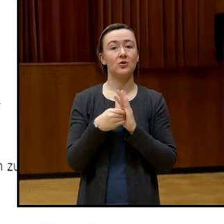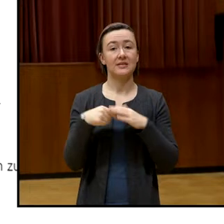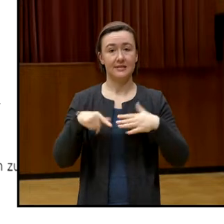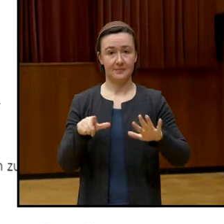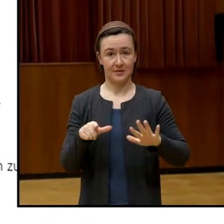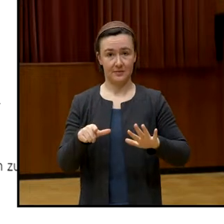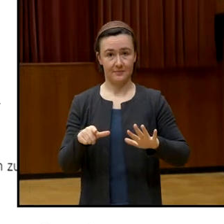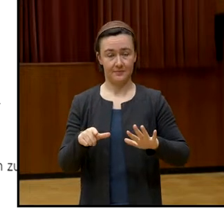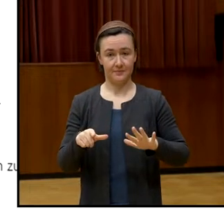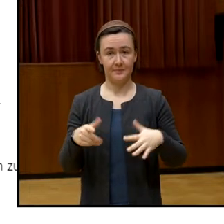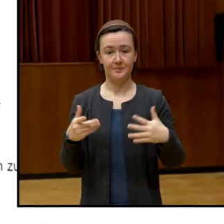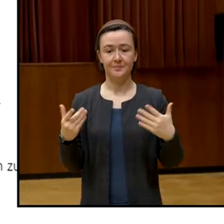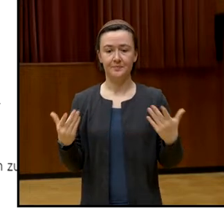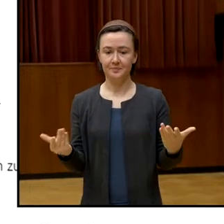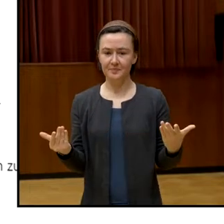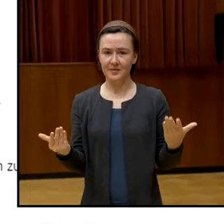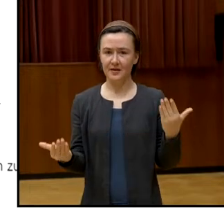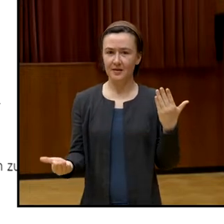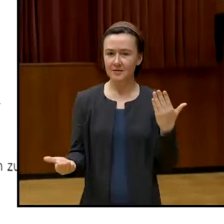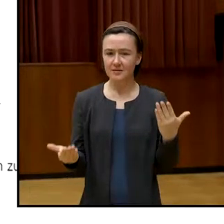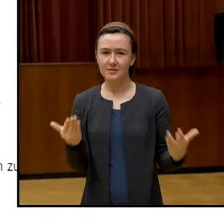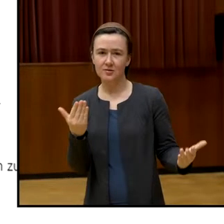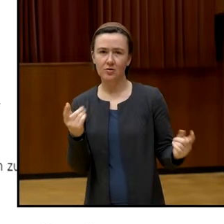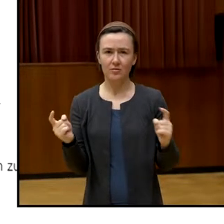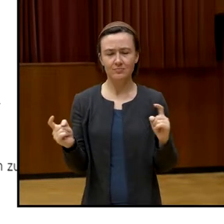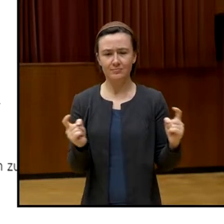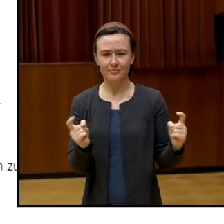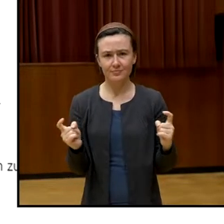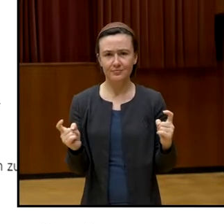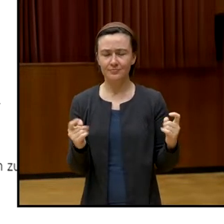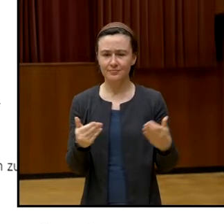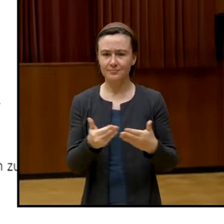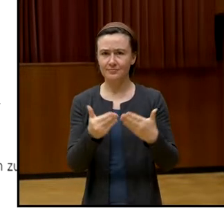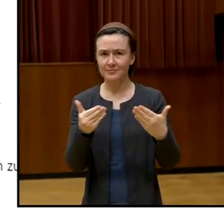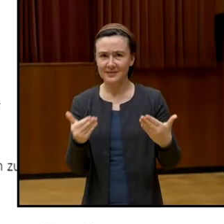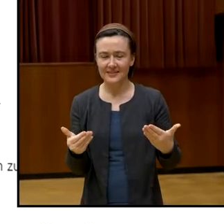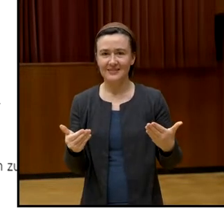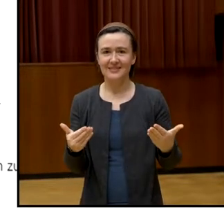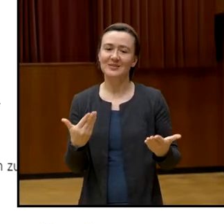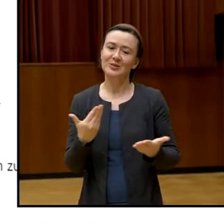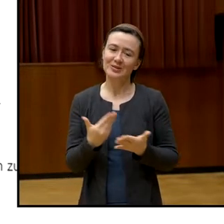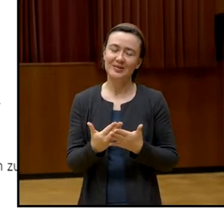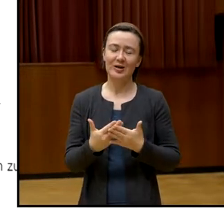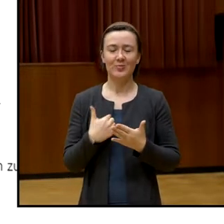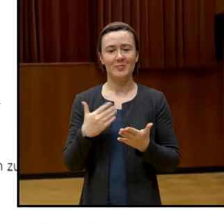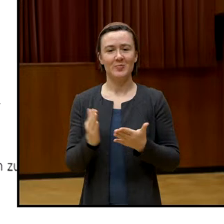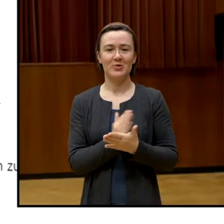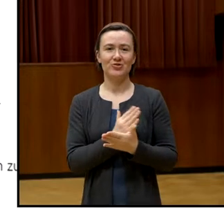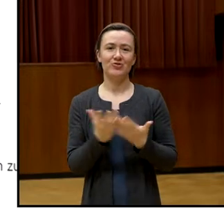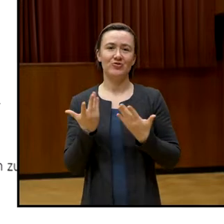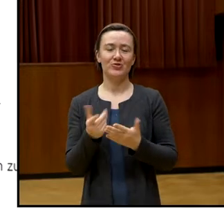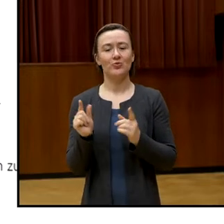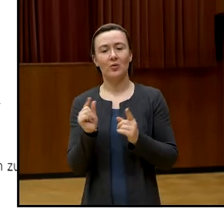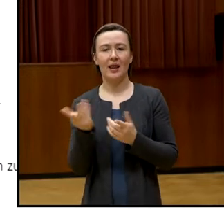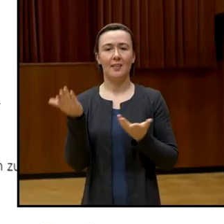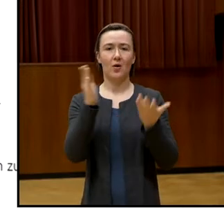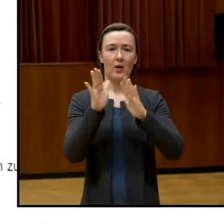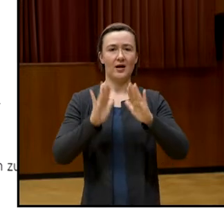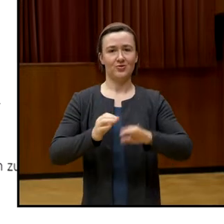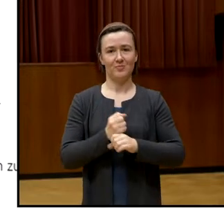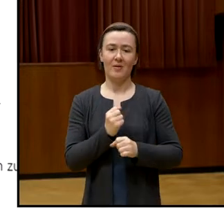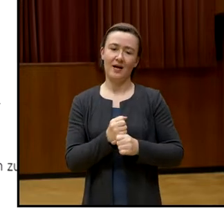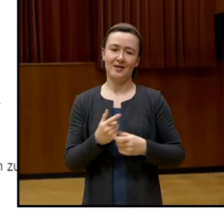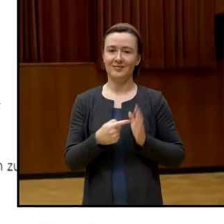Und aufgrund dieser Kontroverse, die daraus entsteht, habe ich mich dazu entschlossen, Ihnen diese kleine Collage zu basteln und Ihnen die mitzubringen.